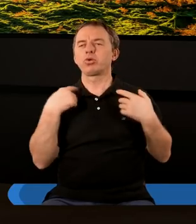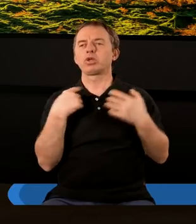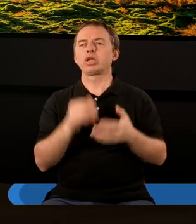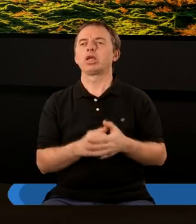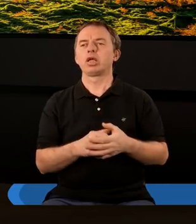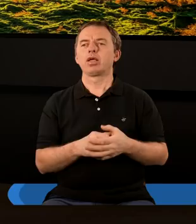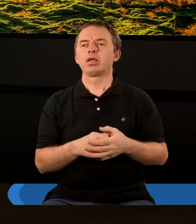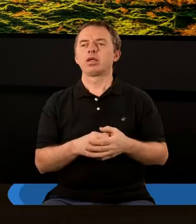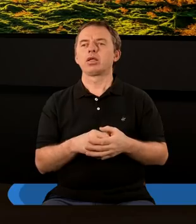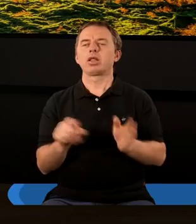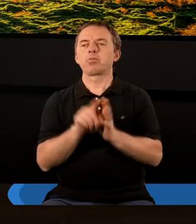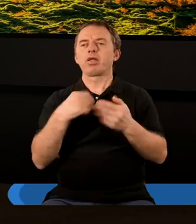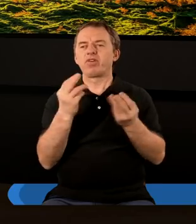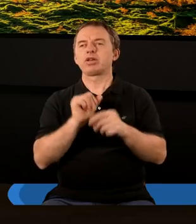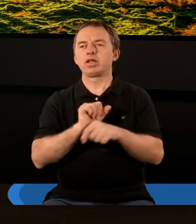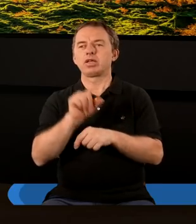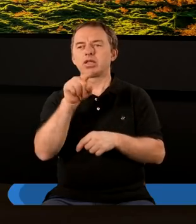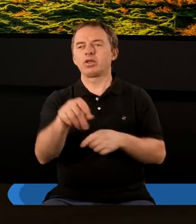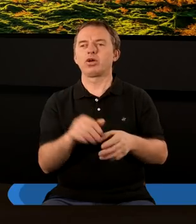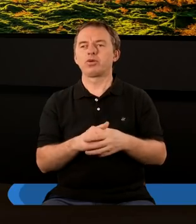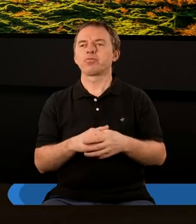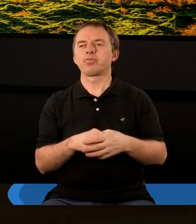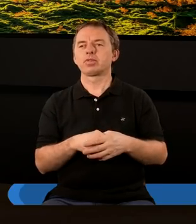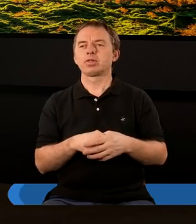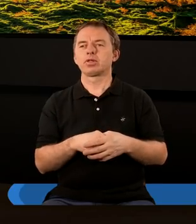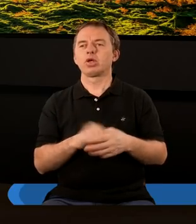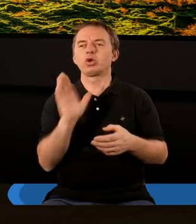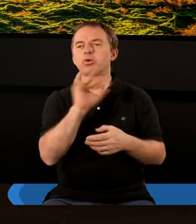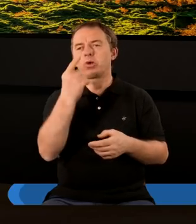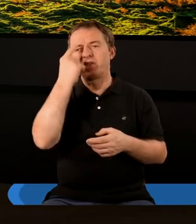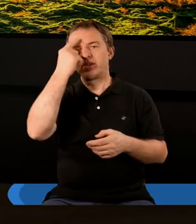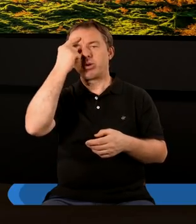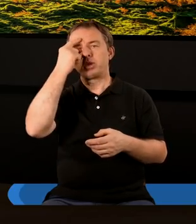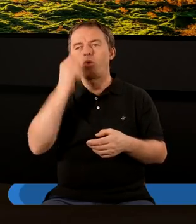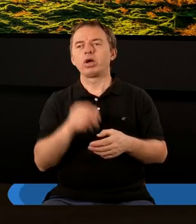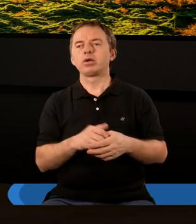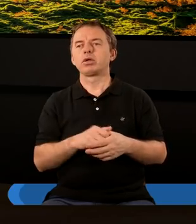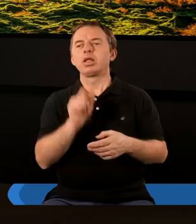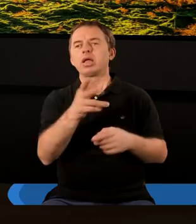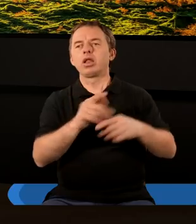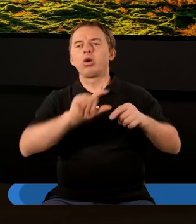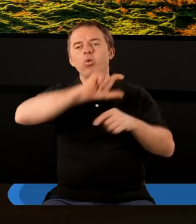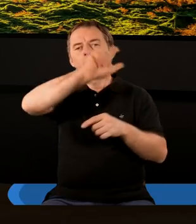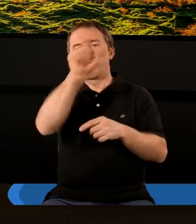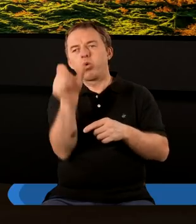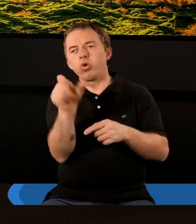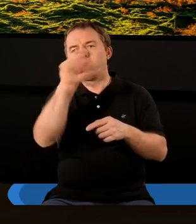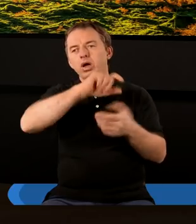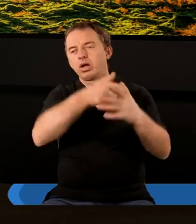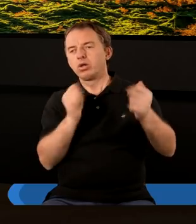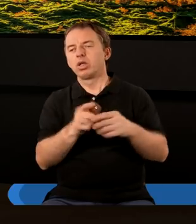tronu. Dla mnie był ważny, jest ważny właśnie ten, jak już Szymon wspomniał, ten łuk, prawda,